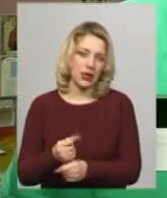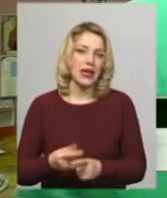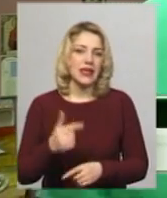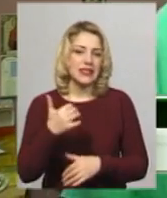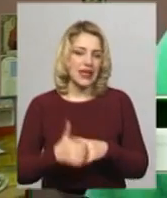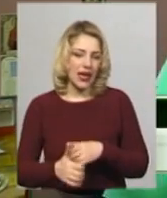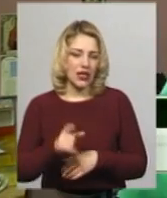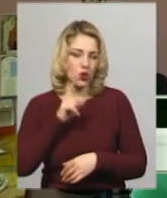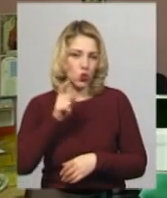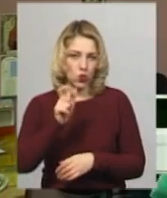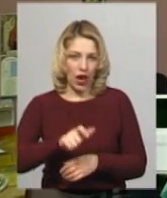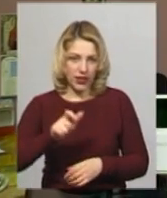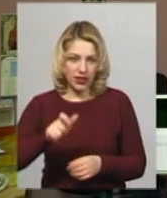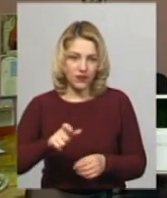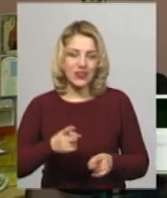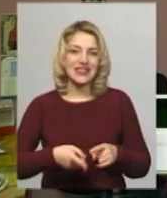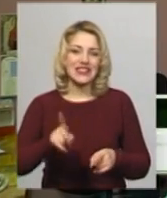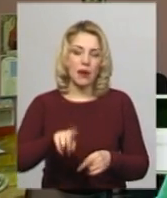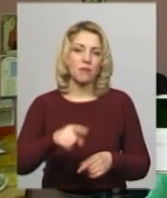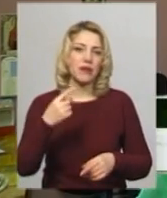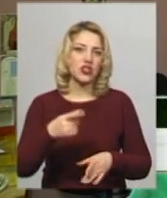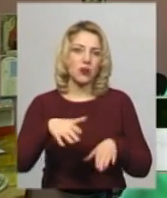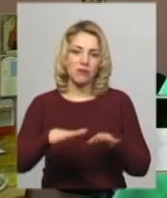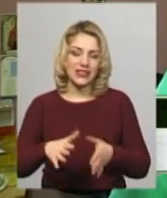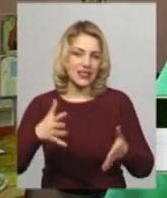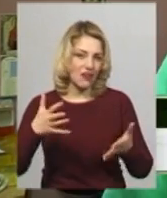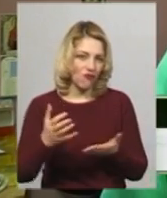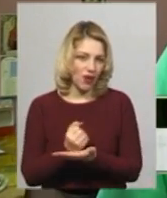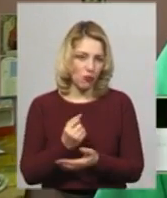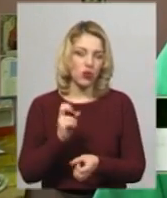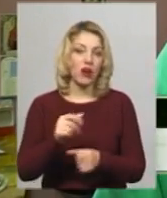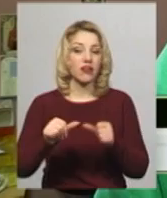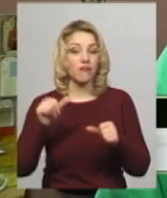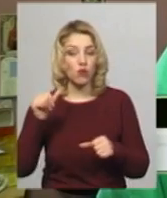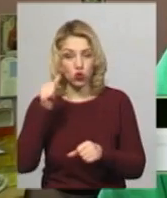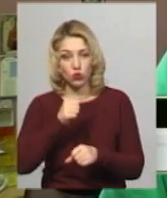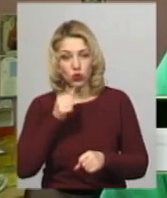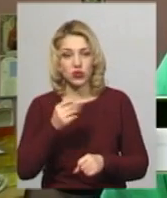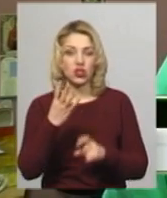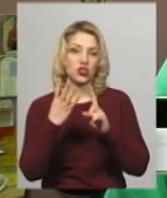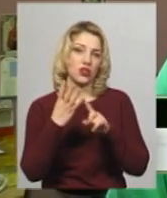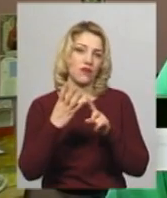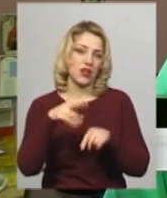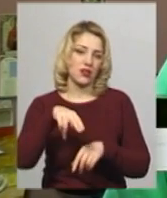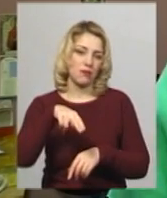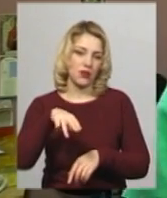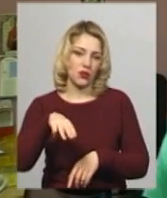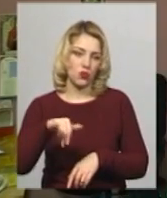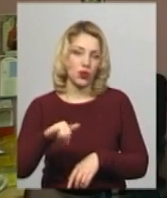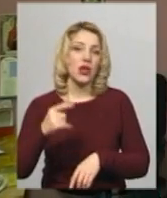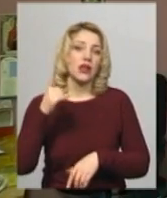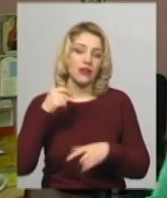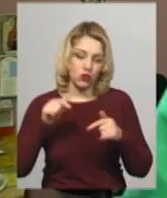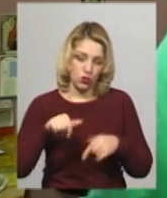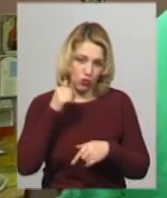там перше місце вибороли, як і в прошому році, четверте училище. І вони в цьому